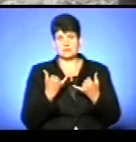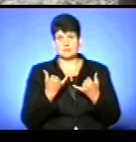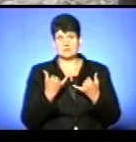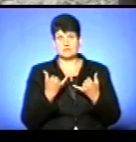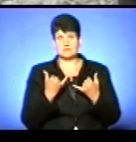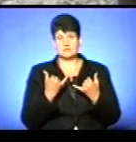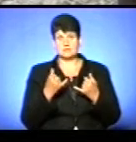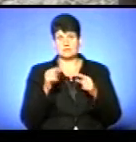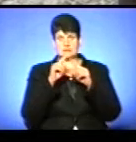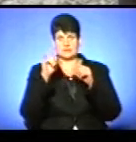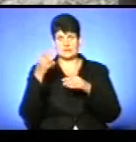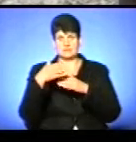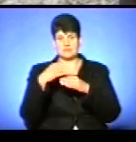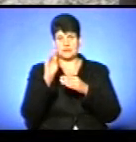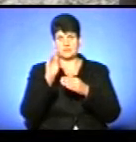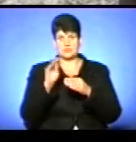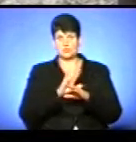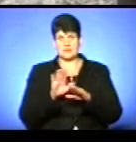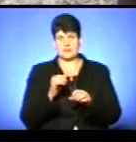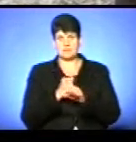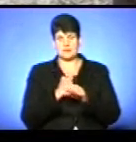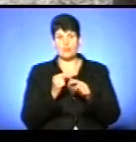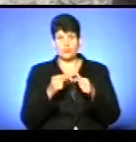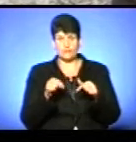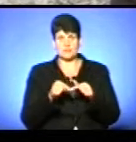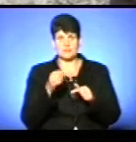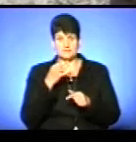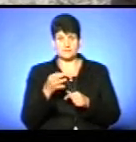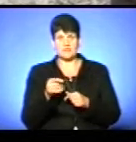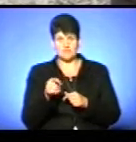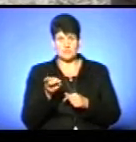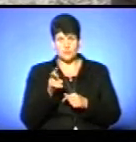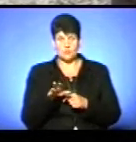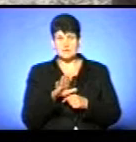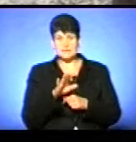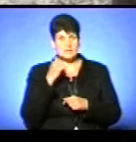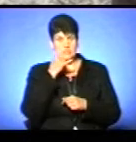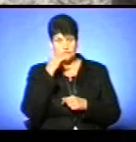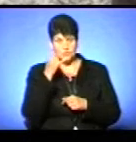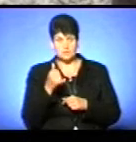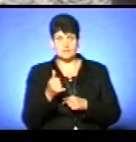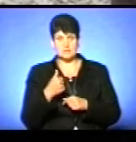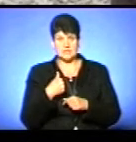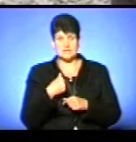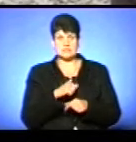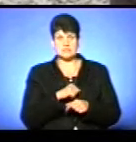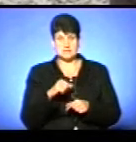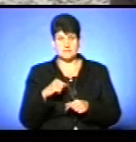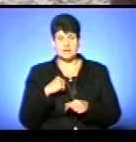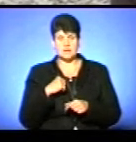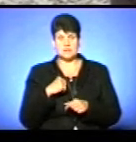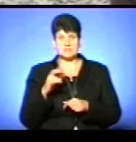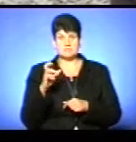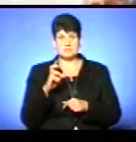дверях не працюємо. Але це взагалі в відділі. Ви приходили? Ні, телефонували, тому що я сама з